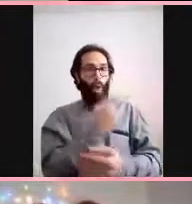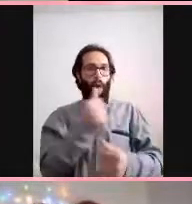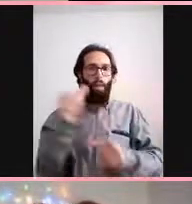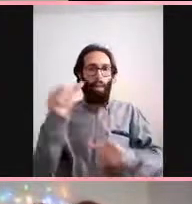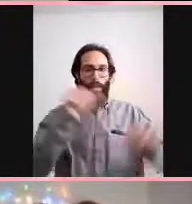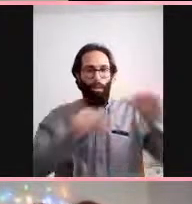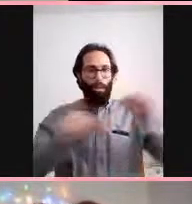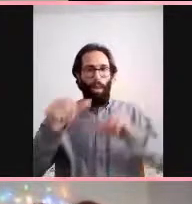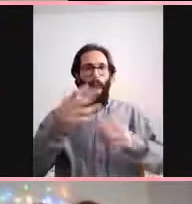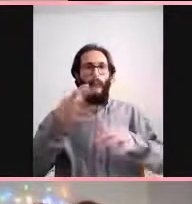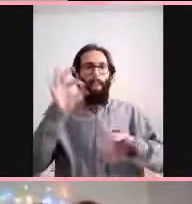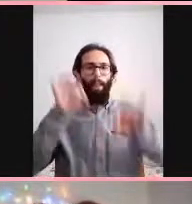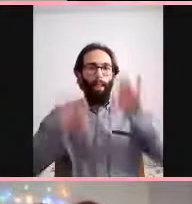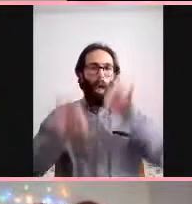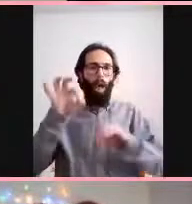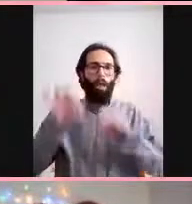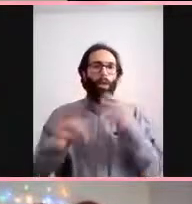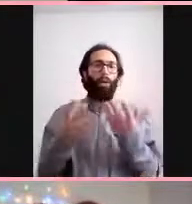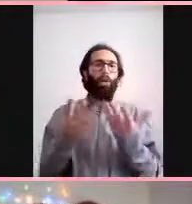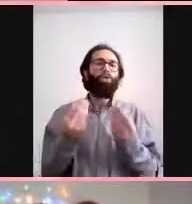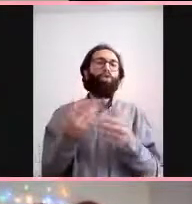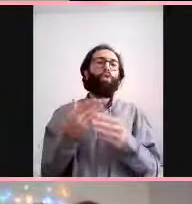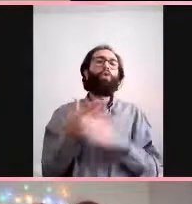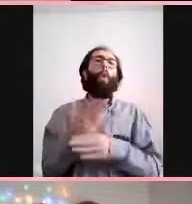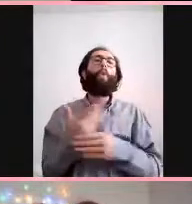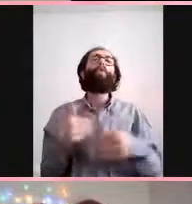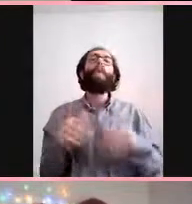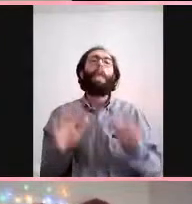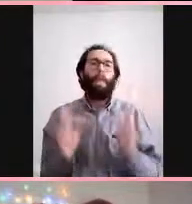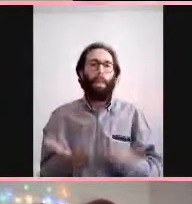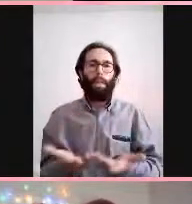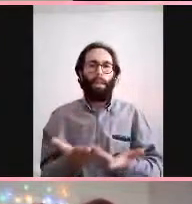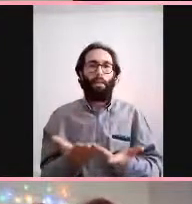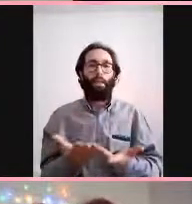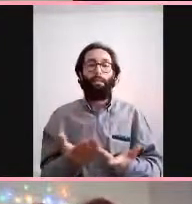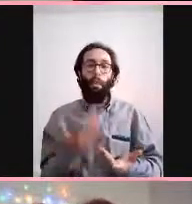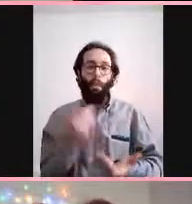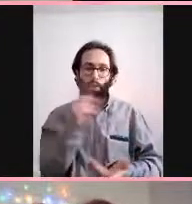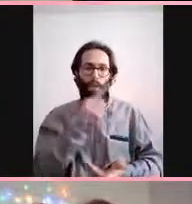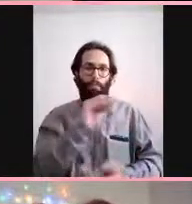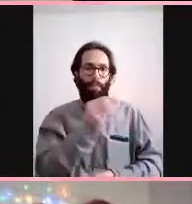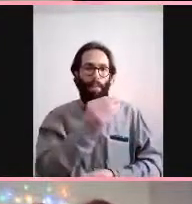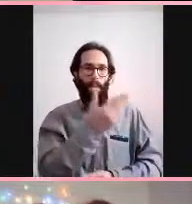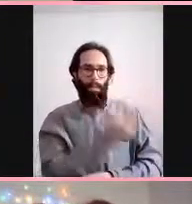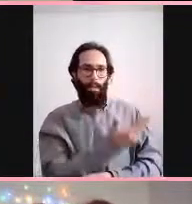yapmak çok mantıklı değil çünkü bebek yani ama